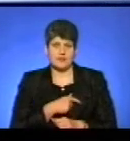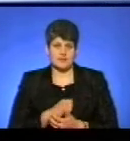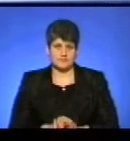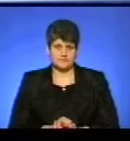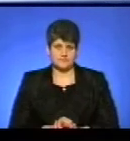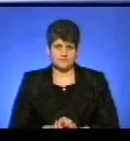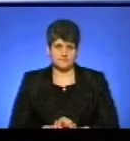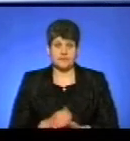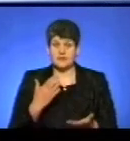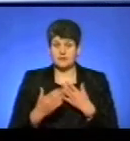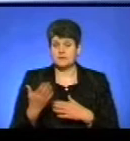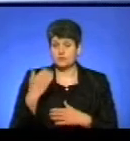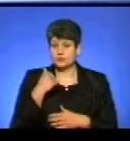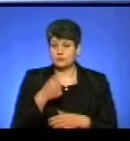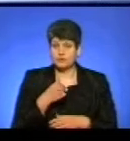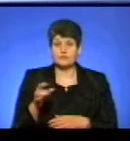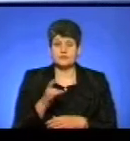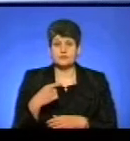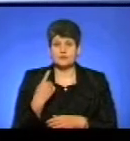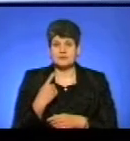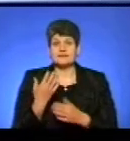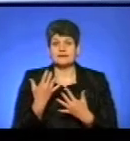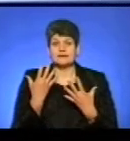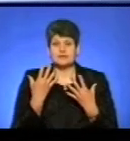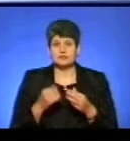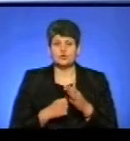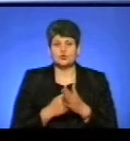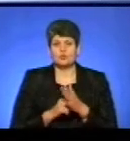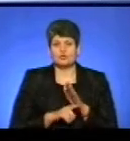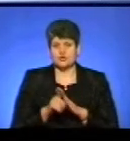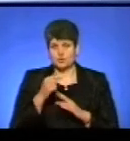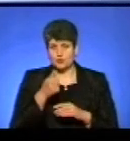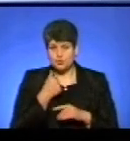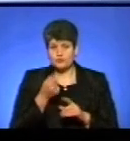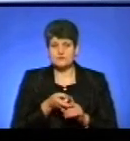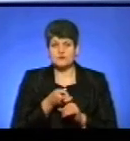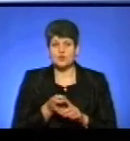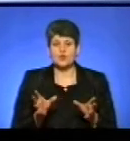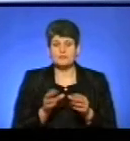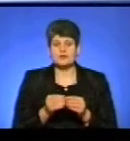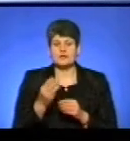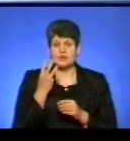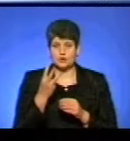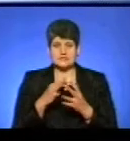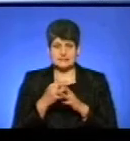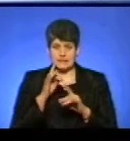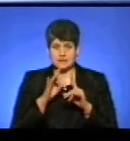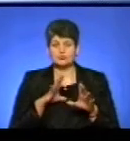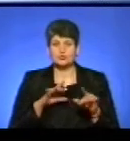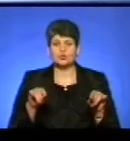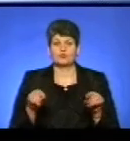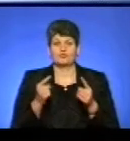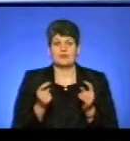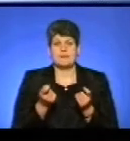Втім, минулого року на Рівненщині за кілька днів до початку року внаслідок об'єднання трьох сільських рад було утворено